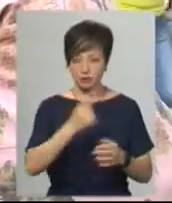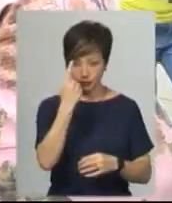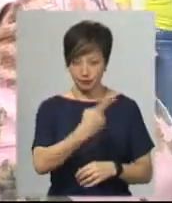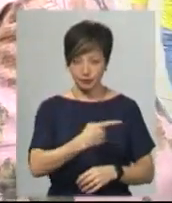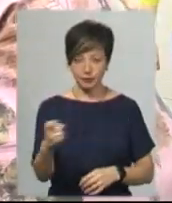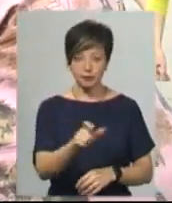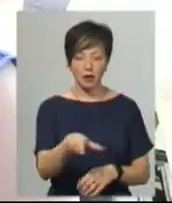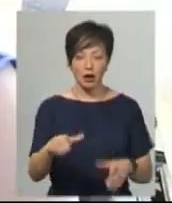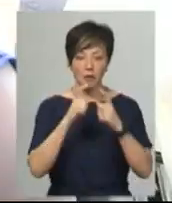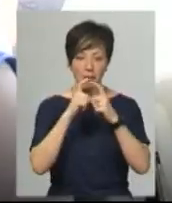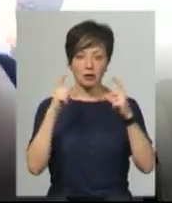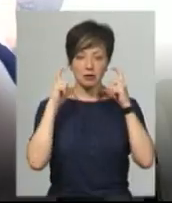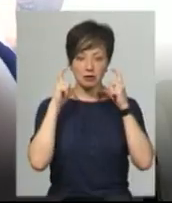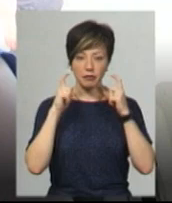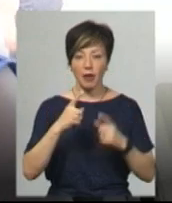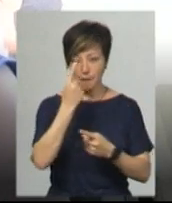пасажирам, що вдягали маски.